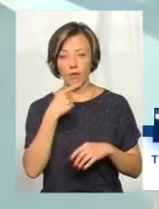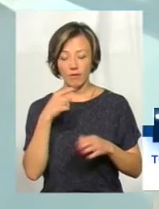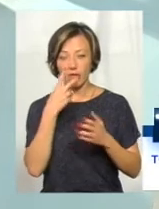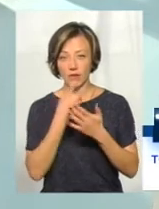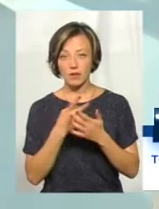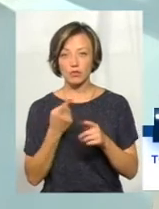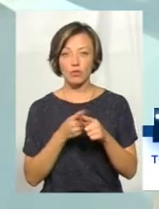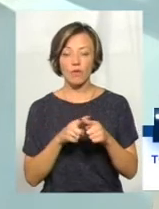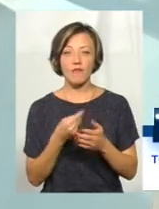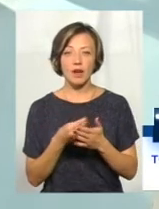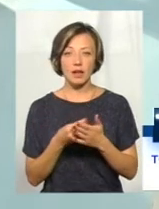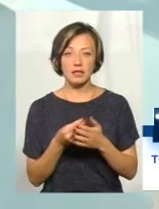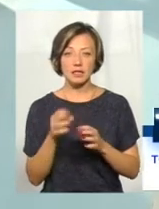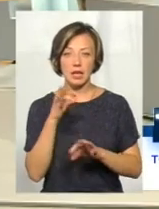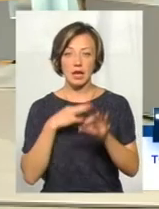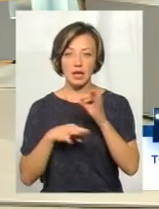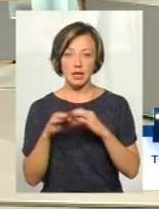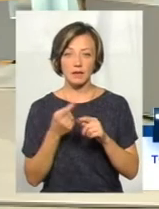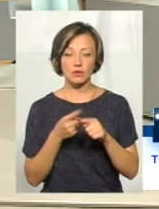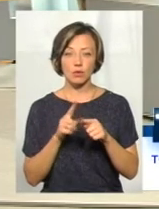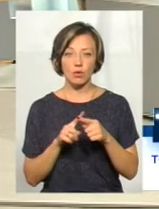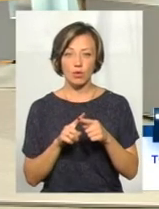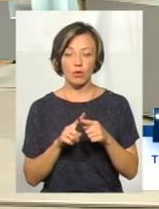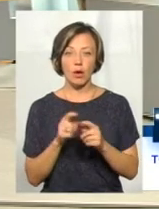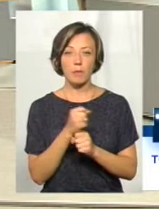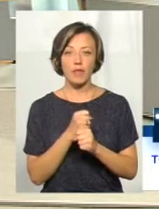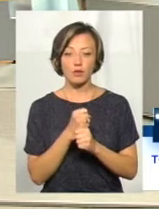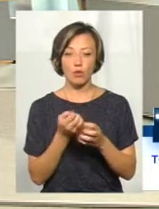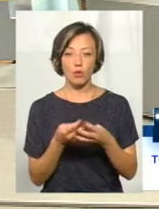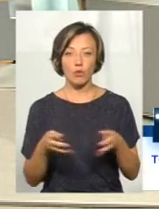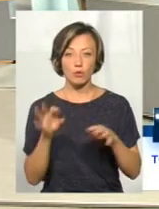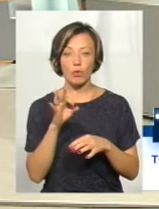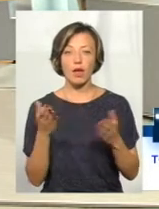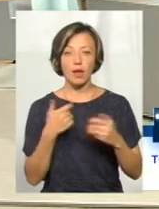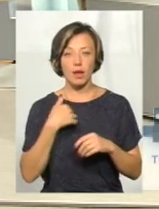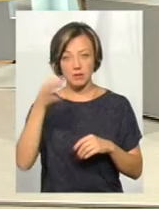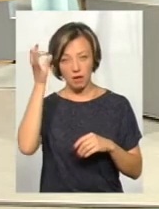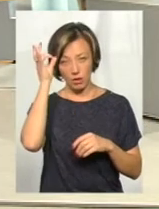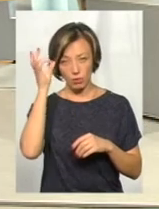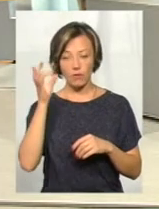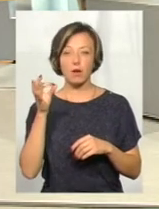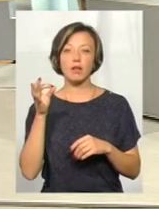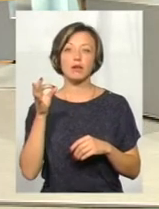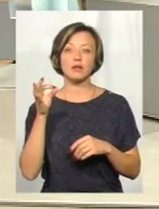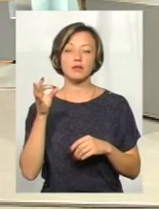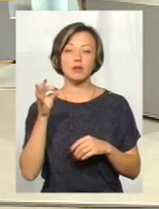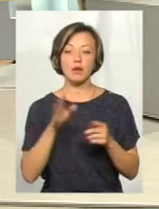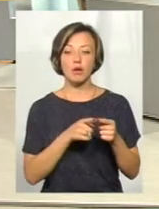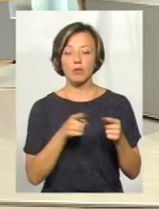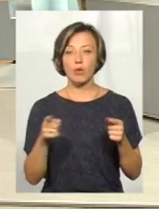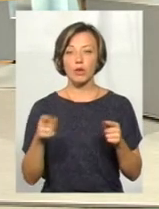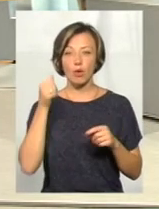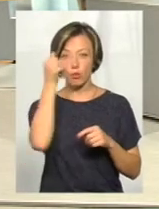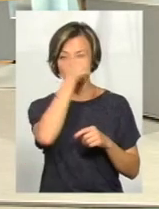вартість ліків, вартість цього аптечного кошика, про який я вже згадувала, протягом